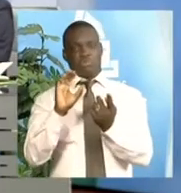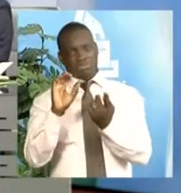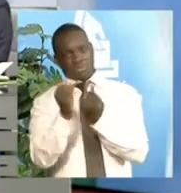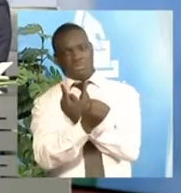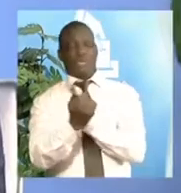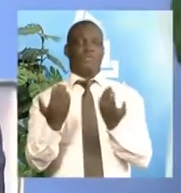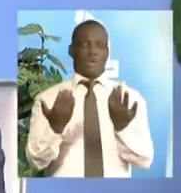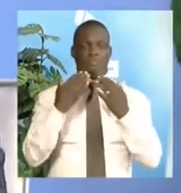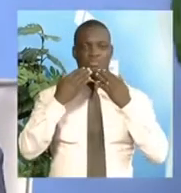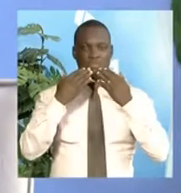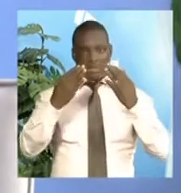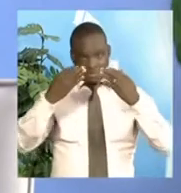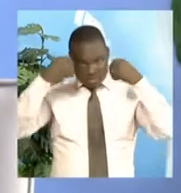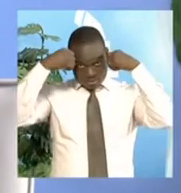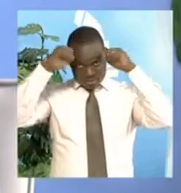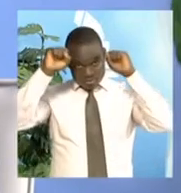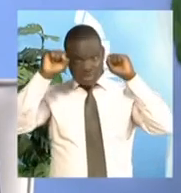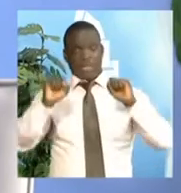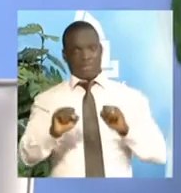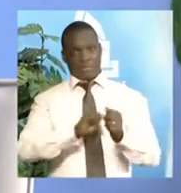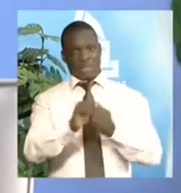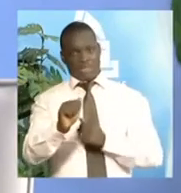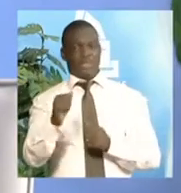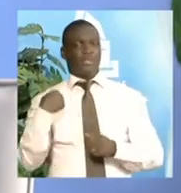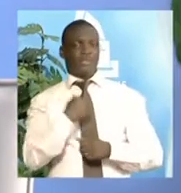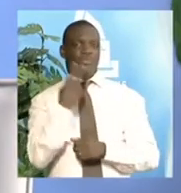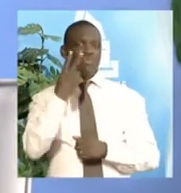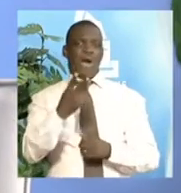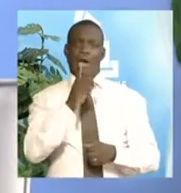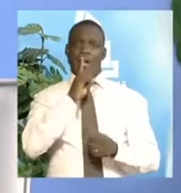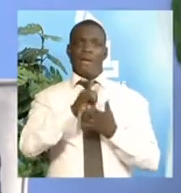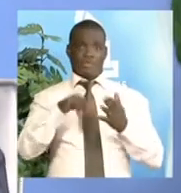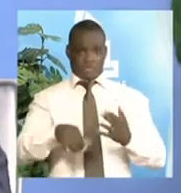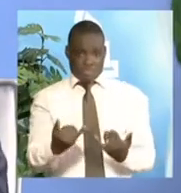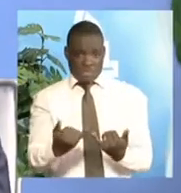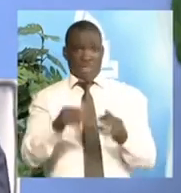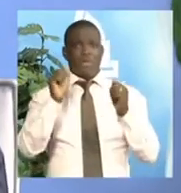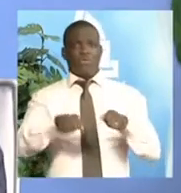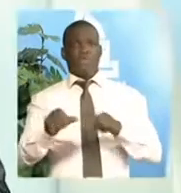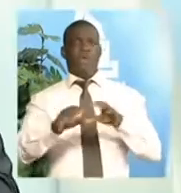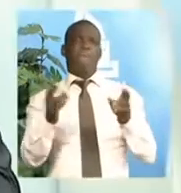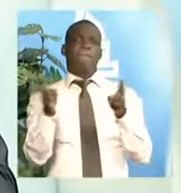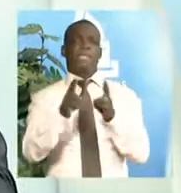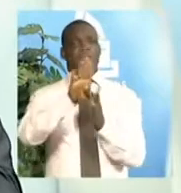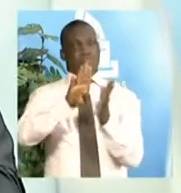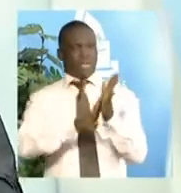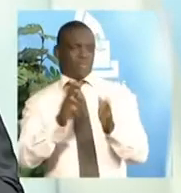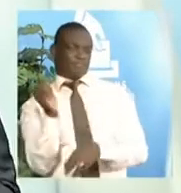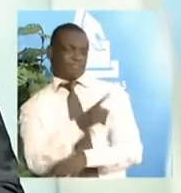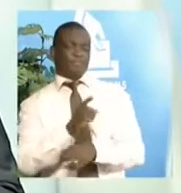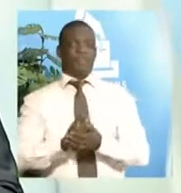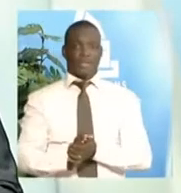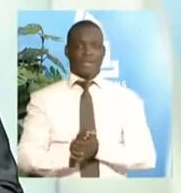voir. Est-ce qu'à l'heure actuelle, vous pouvez nous faire un petit point de la situation ? Merci, M.